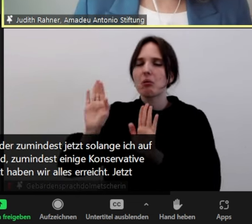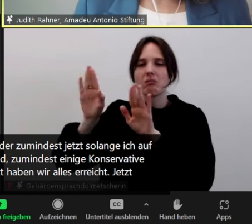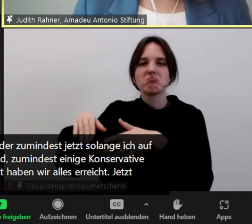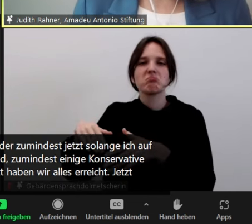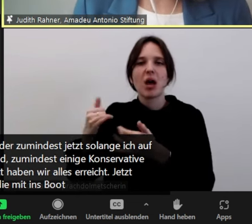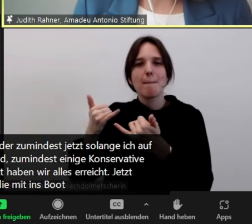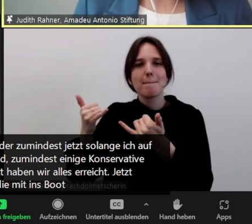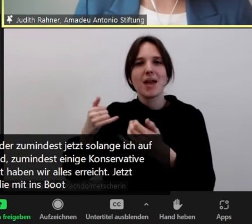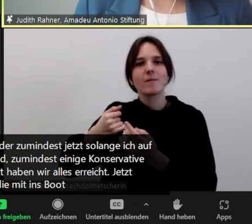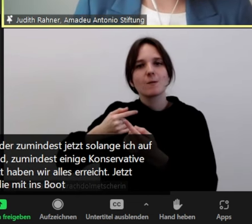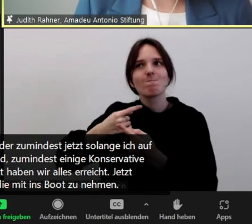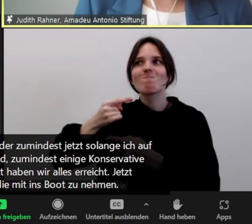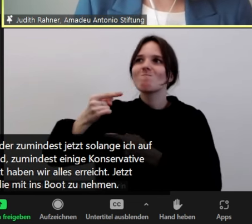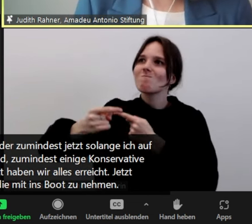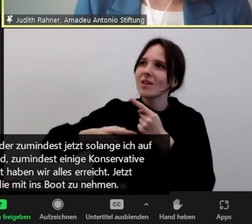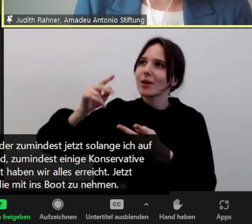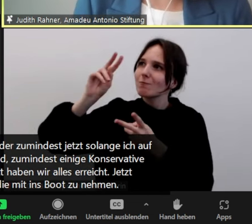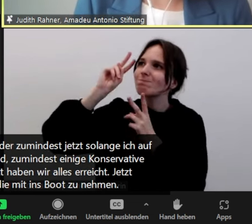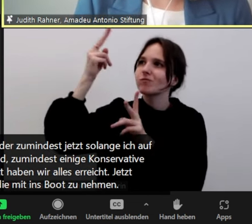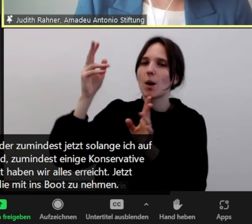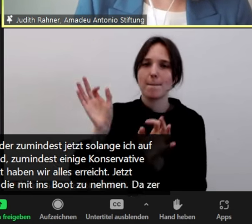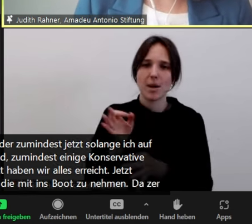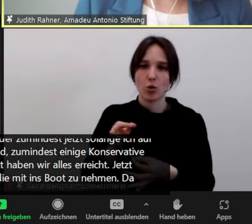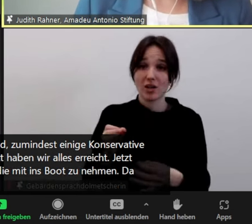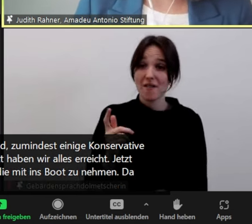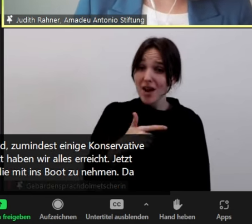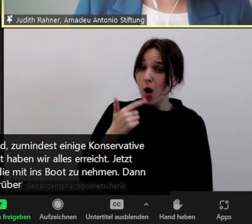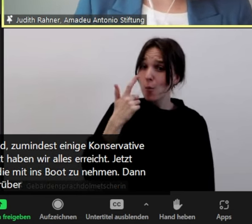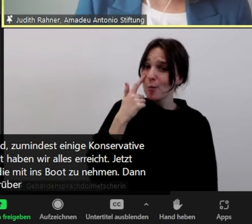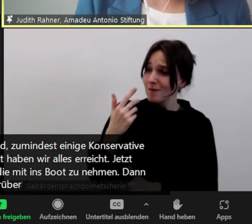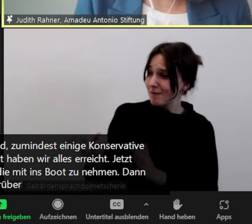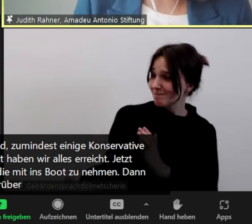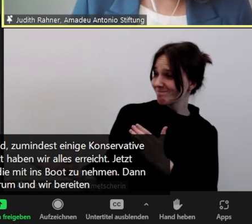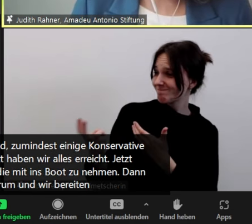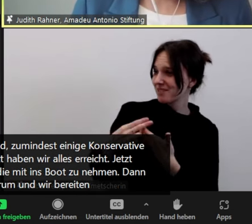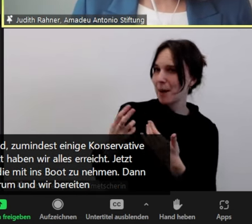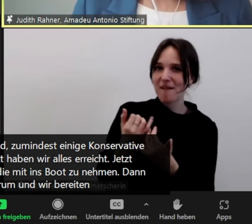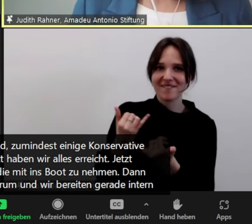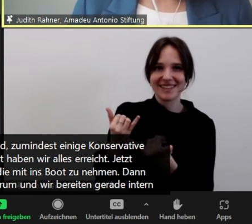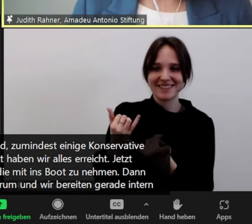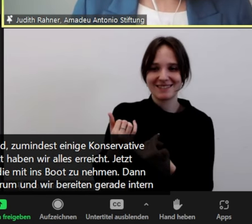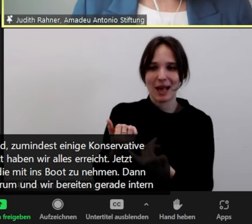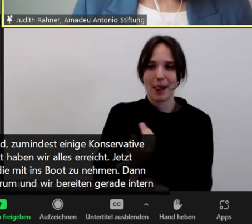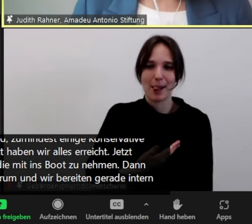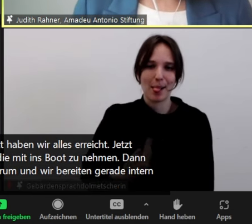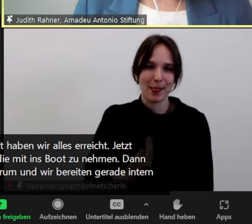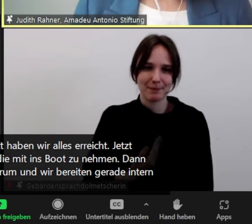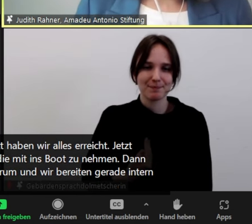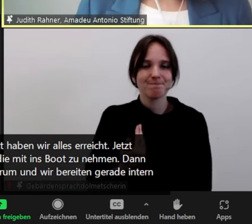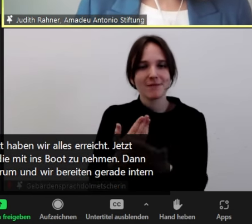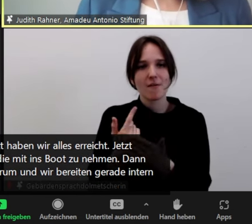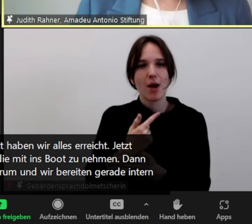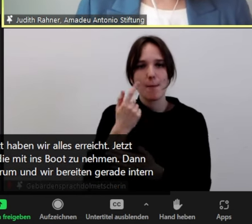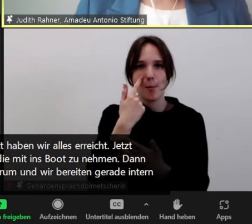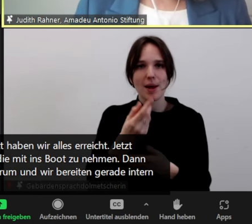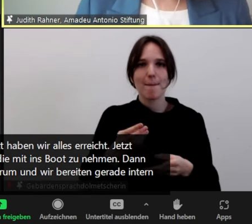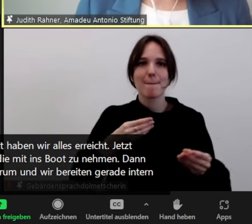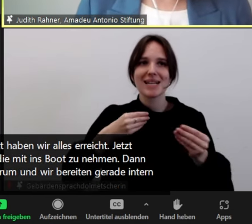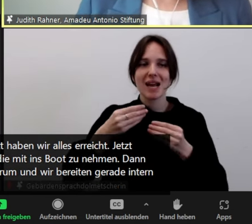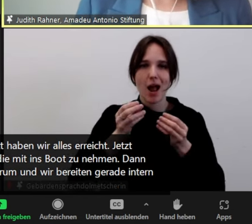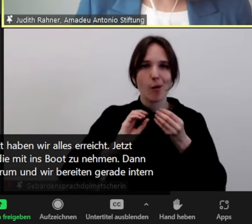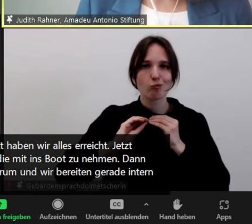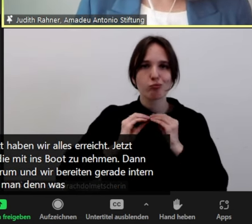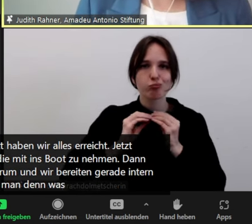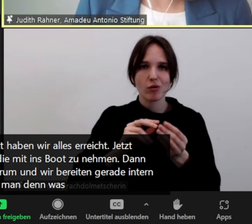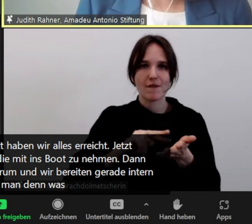mit ins Boot zu nehmen, da zerbrechen wir uns auch den Kopf drum und wir bereiten gerade intern auch Materialien dazu vor, wie kann man